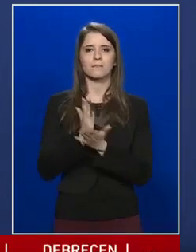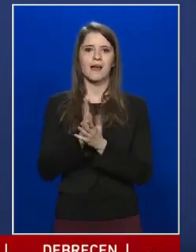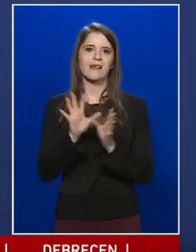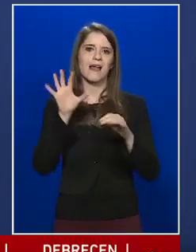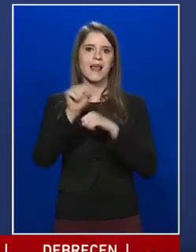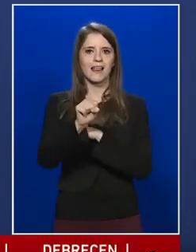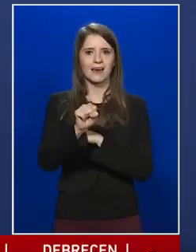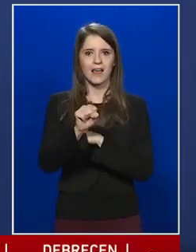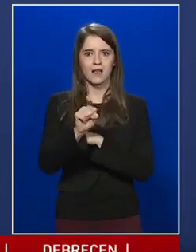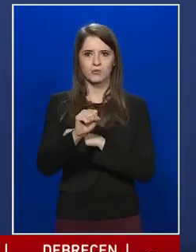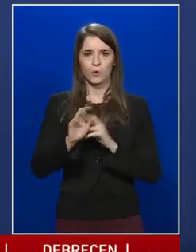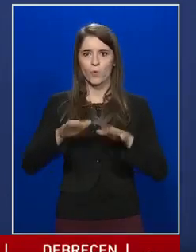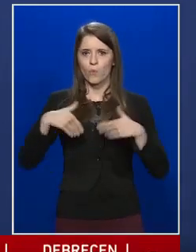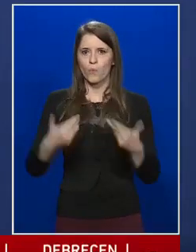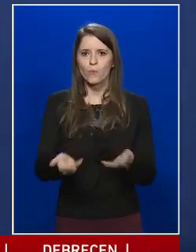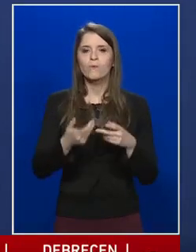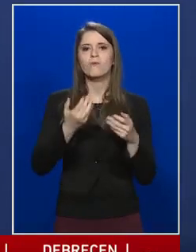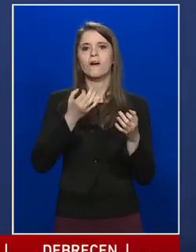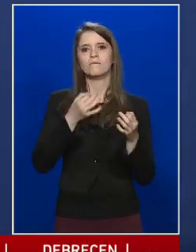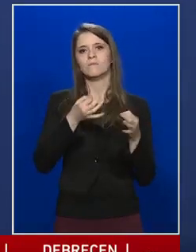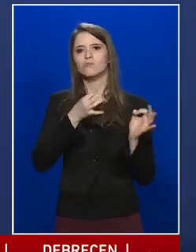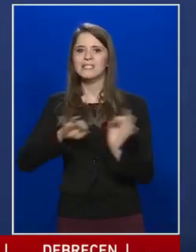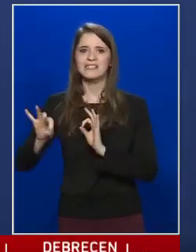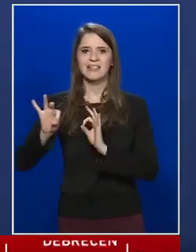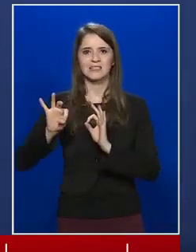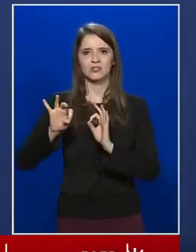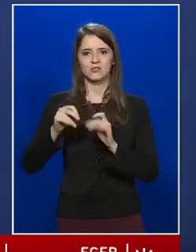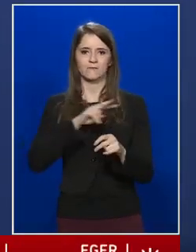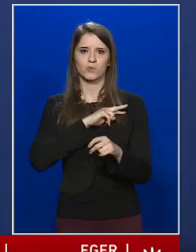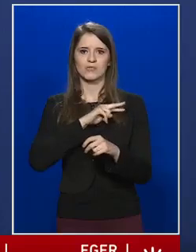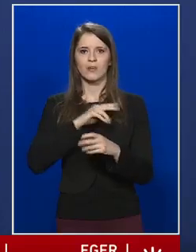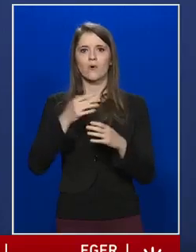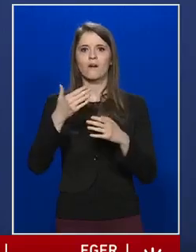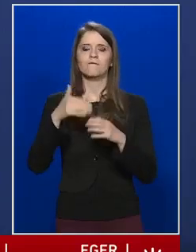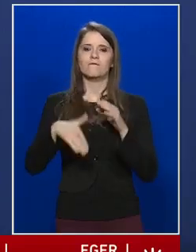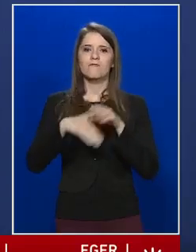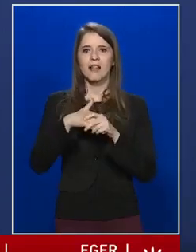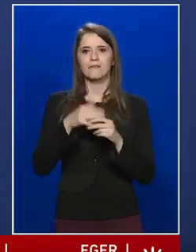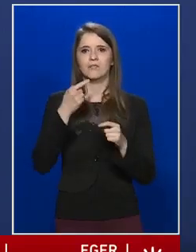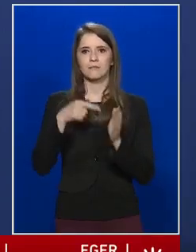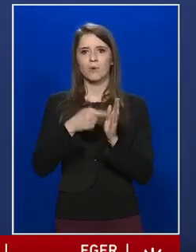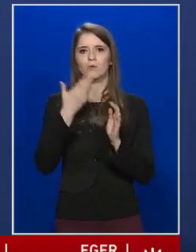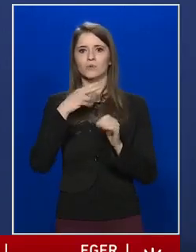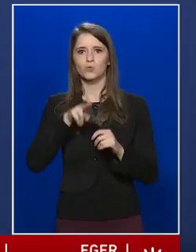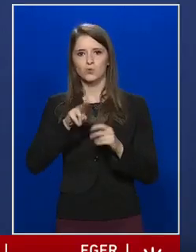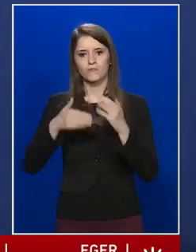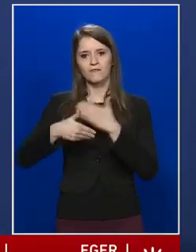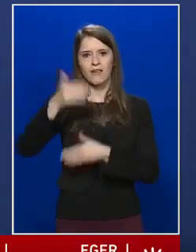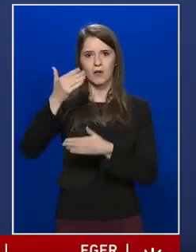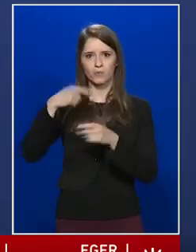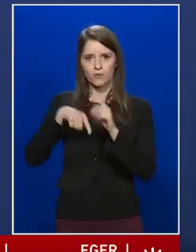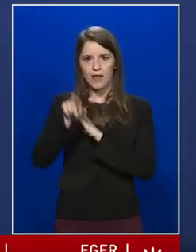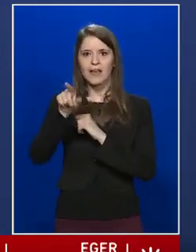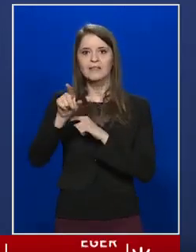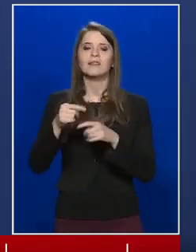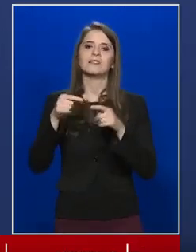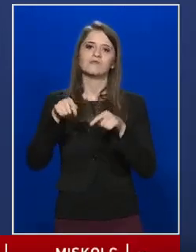ügyintézési funkció a felvi.hu felületen, és ennek keretében ellenőrizhetik és